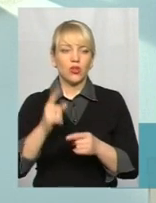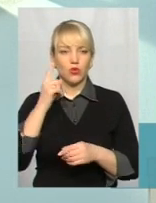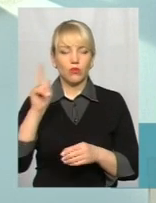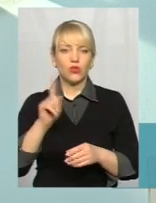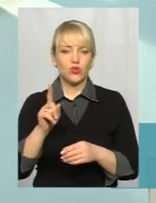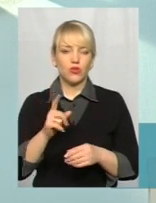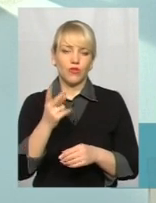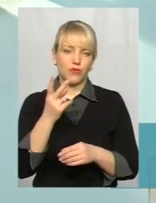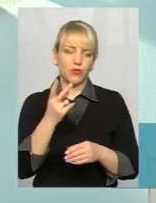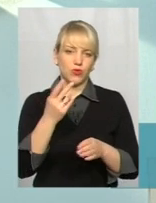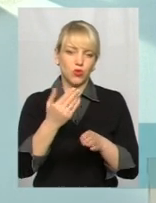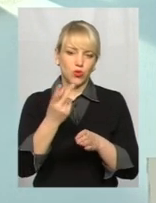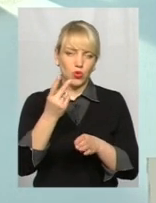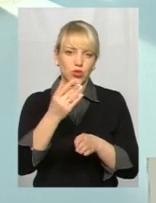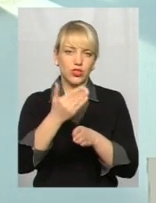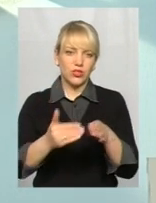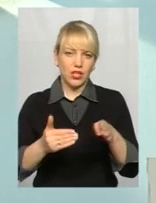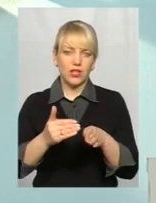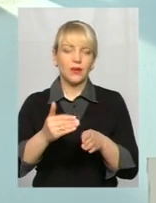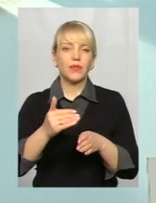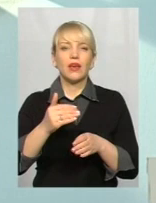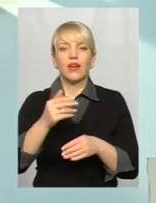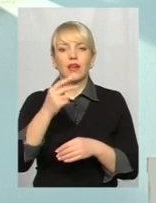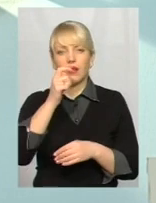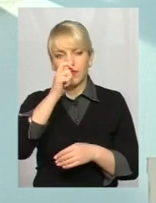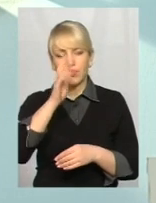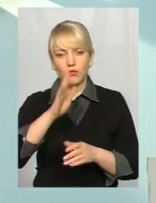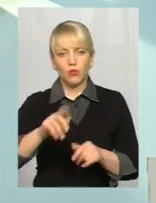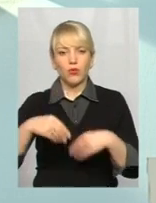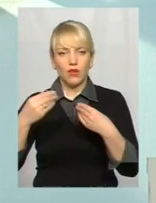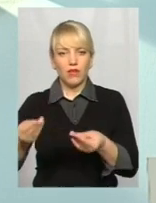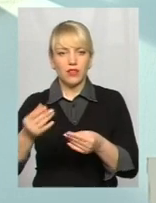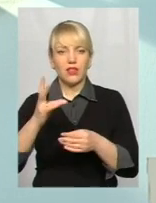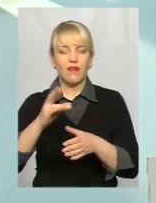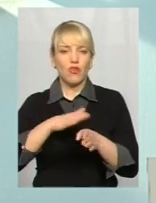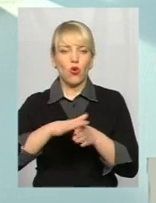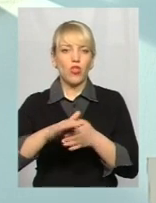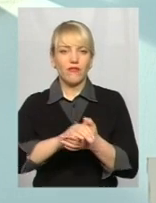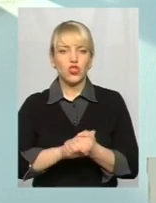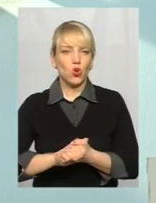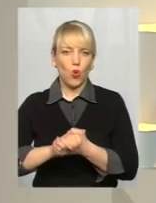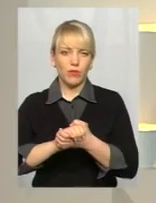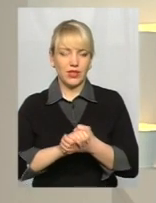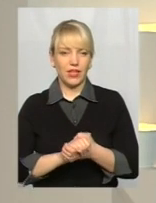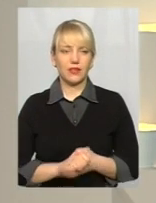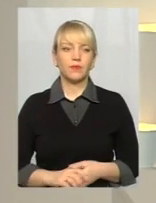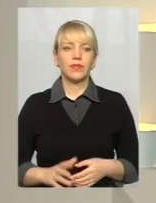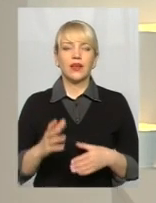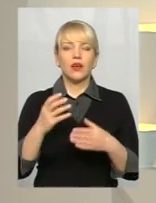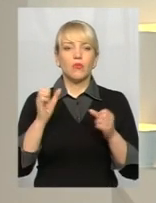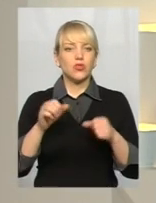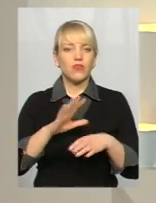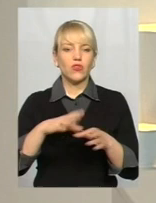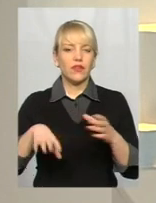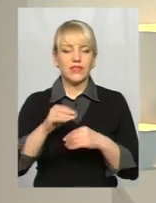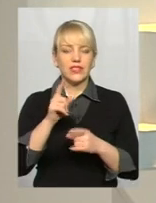другий виконком в квітні ми будемо подавати цей проєкт рішення на розвід виконавчого комітету. І, напевно, ще не всі зміни